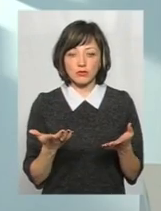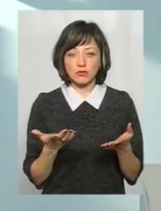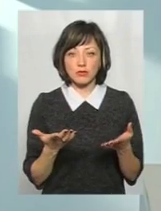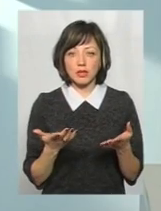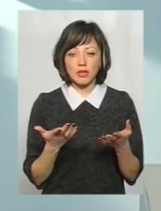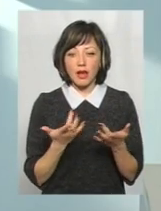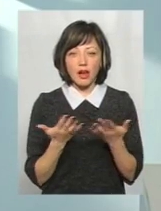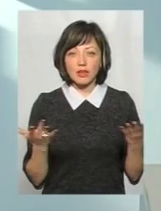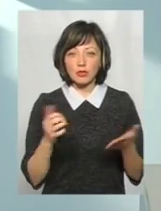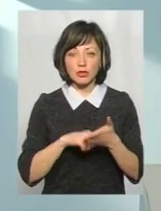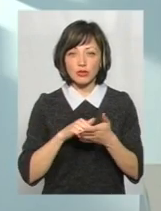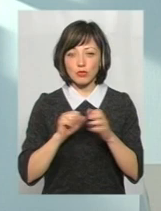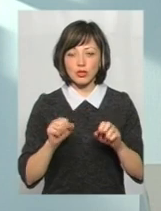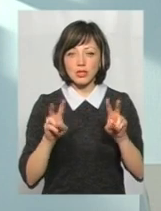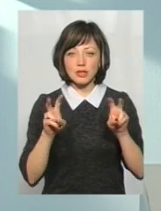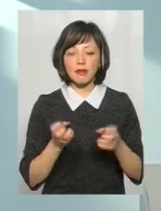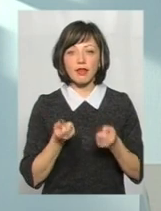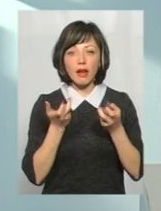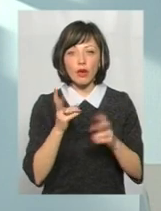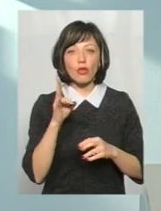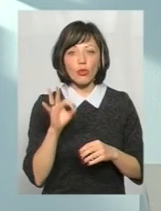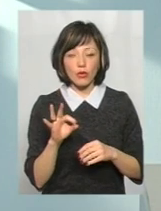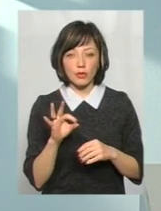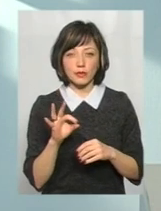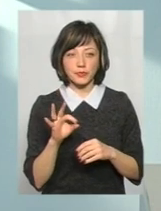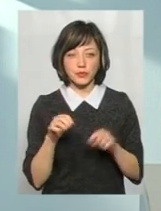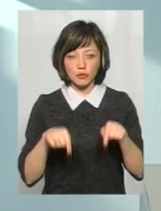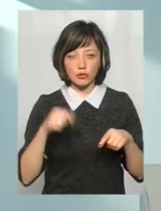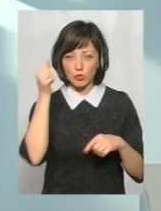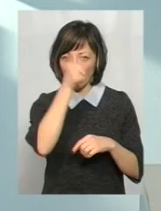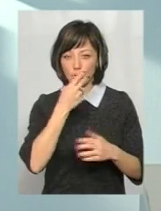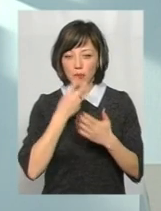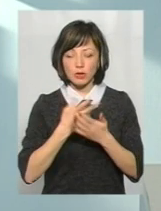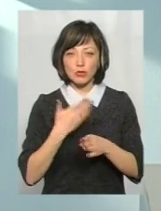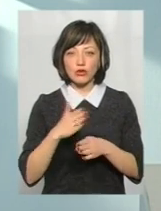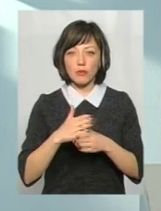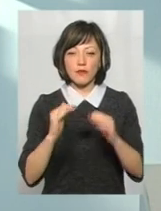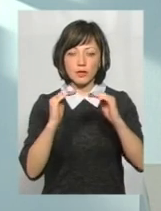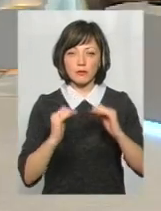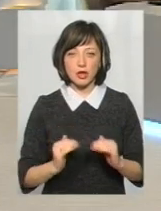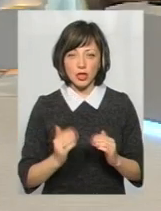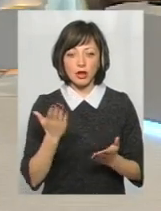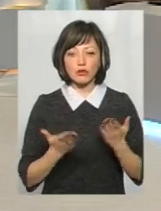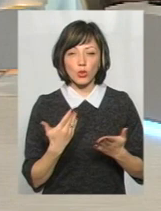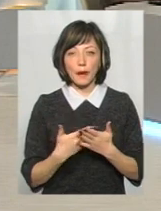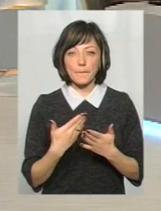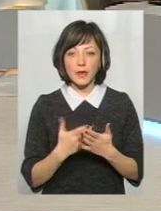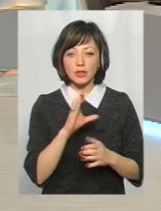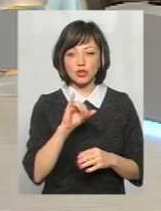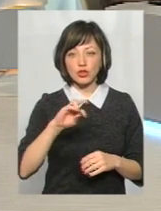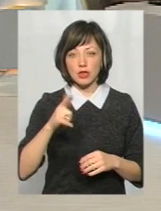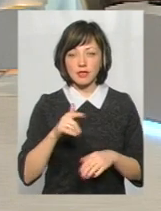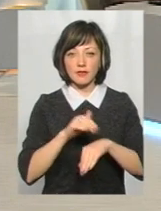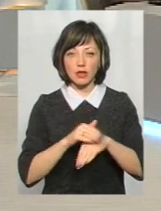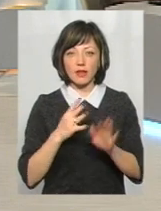суб'єктивних факторів можна називати декілька, але тим не менше, тільки з цього року ми бачимо поступове зменшення. Тобто, якщо, наприклад, в січні було